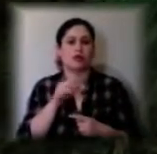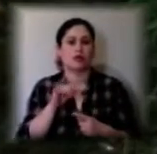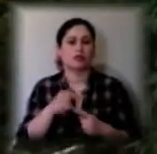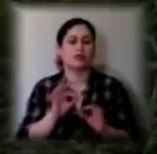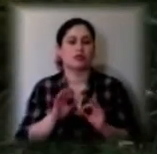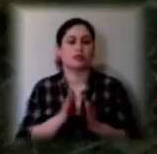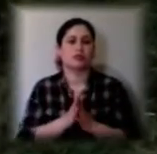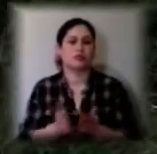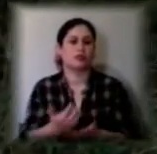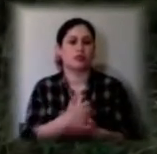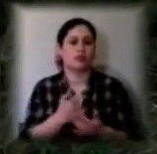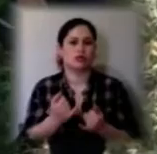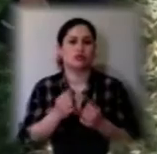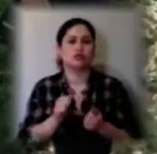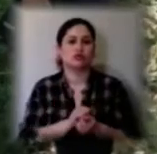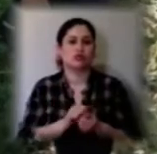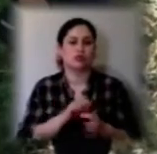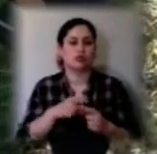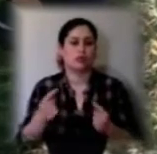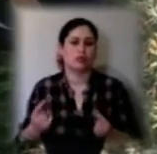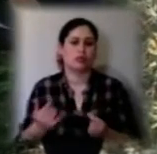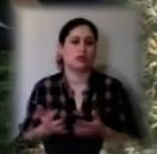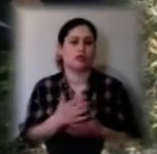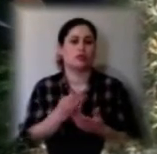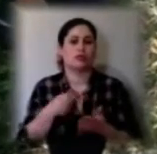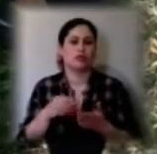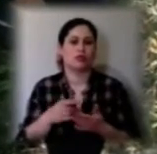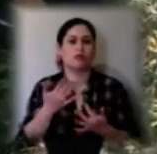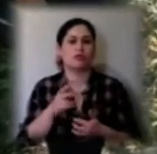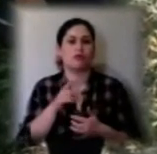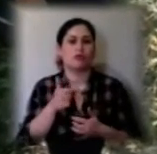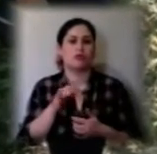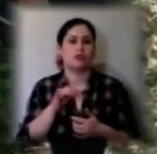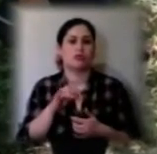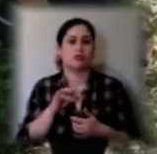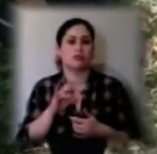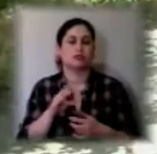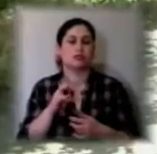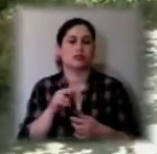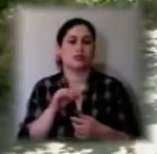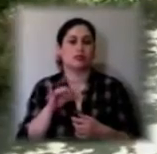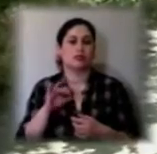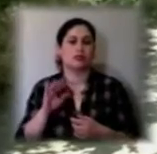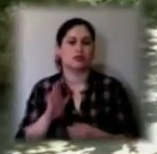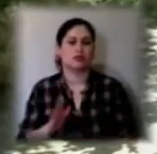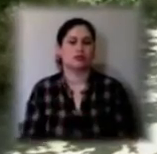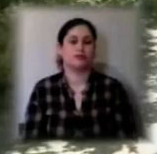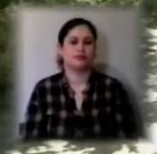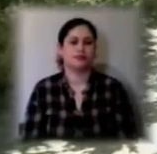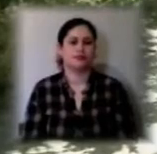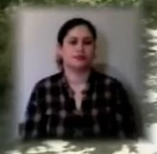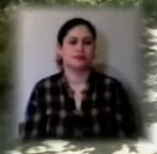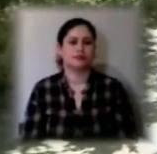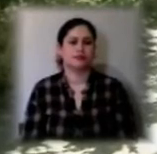сухі гілки вздовж дороги і придбати декілька вогнегасників на кооператив. Ольга Ляшинка, В'ячеслав Ходус,